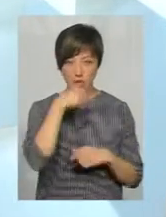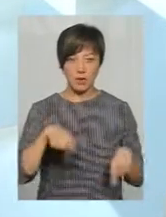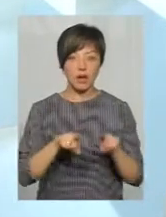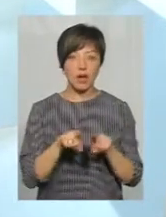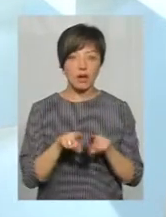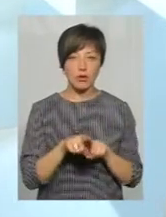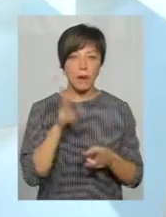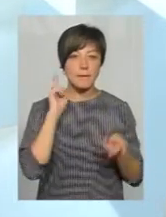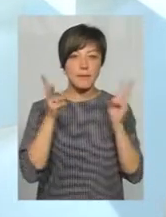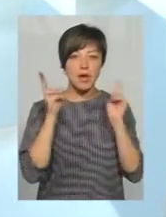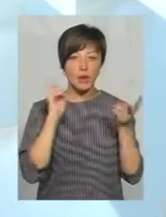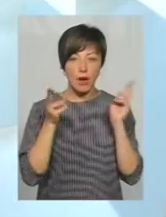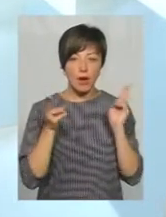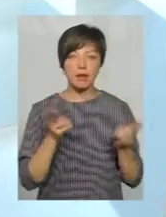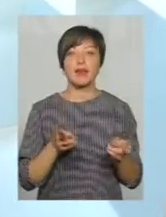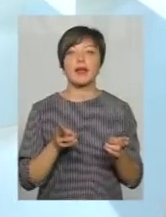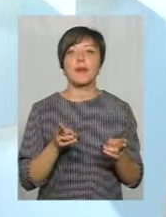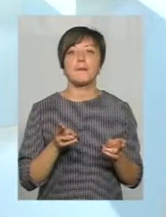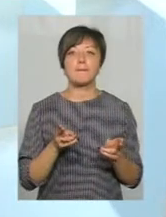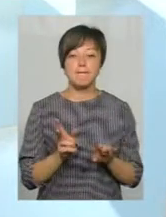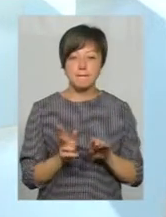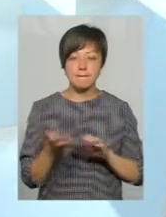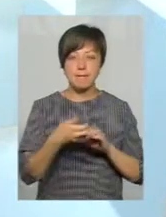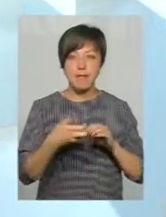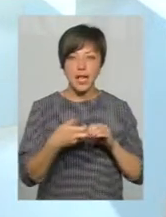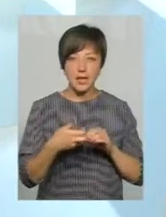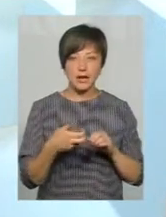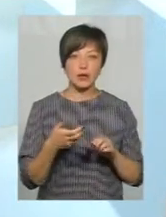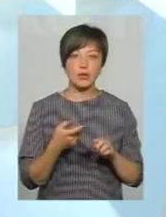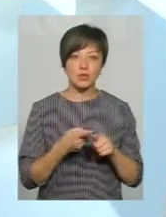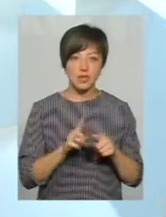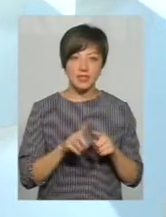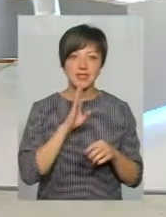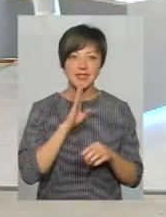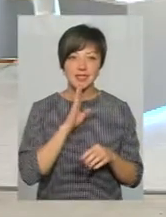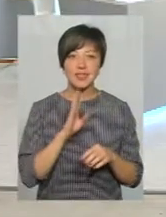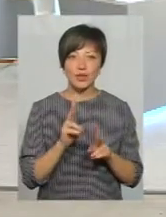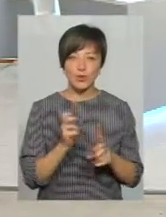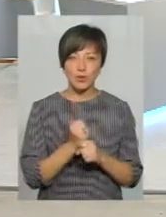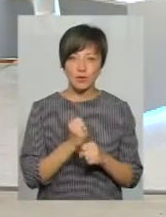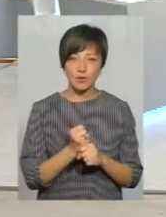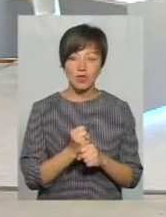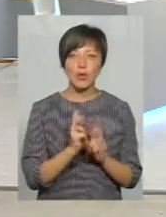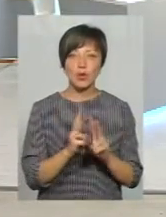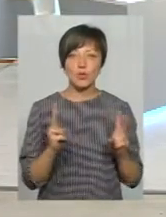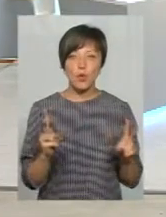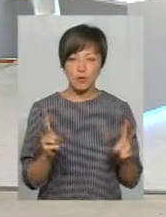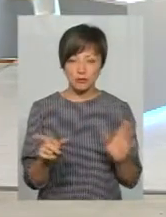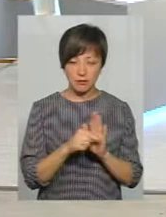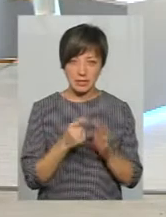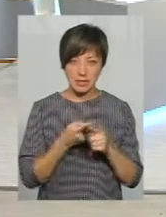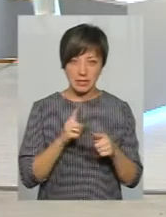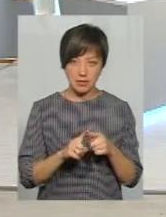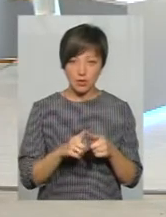Також перукарі, педікюршиці, педікюршиці, тобто в такому плані ті, які працюють